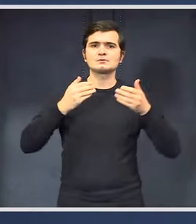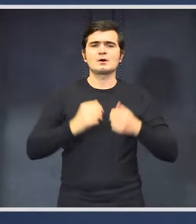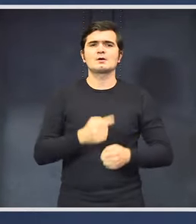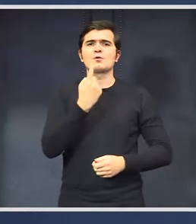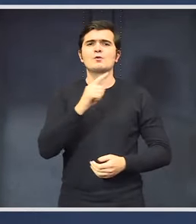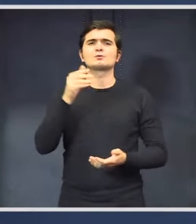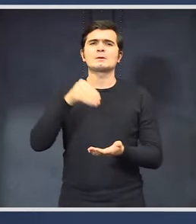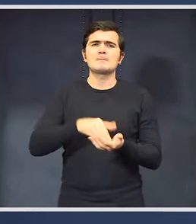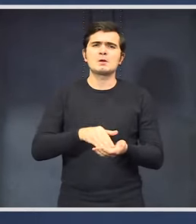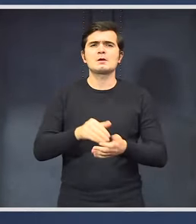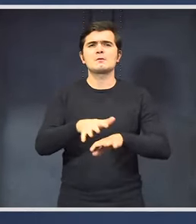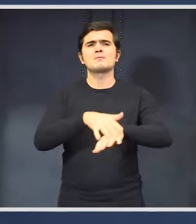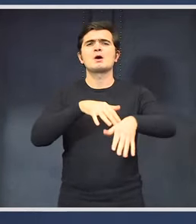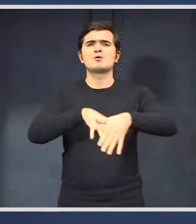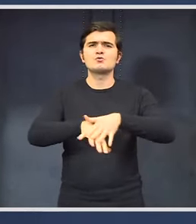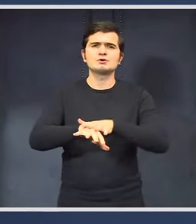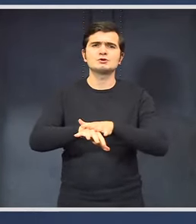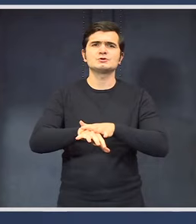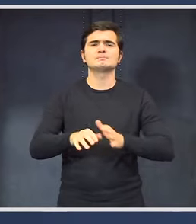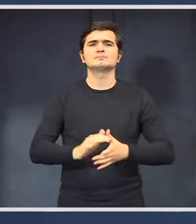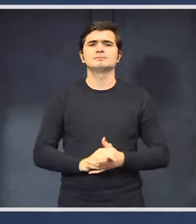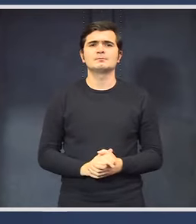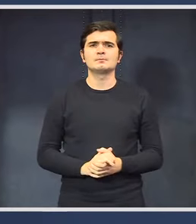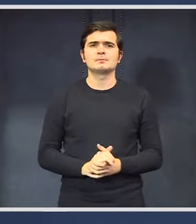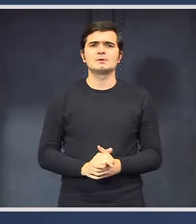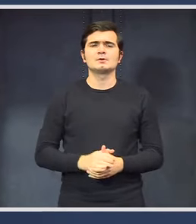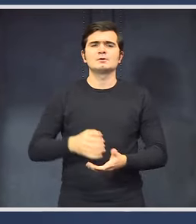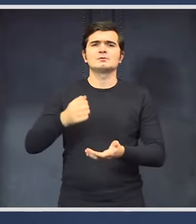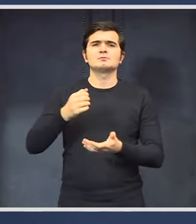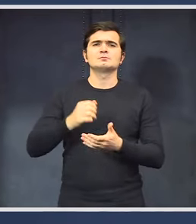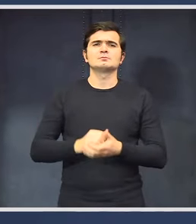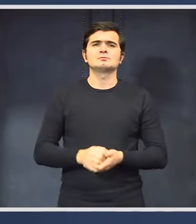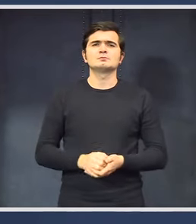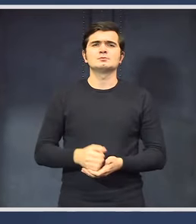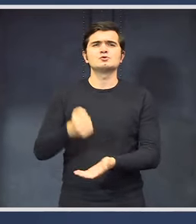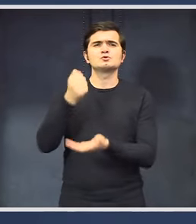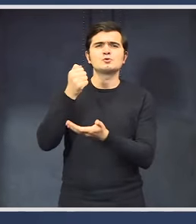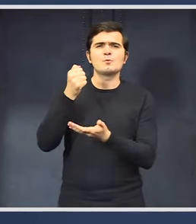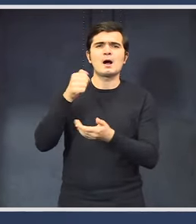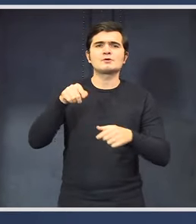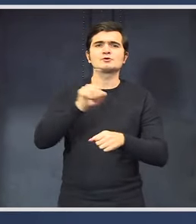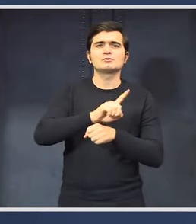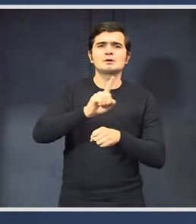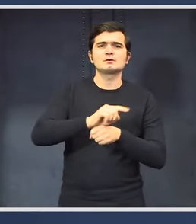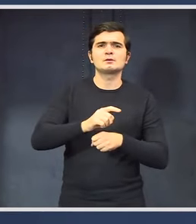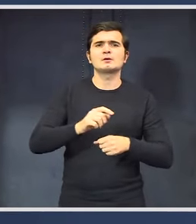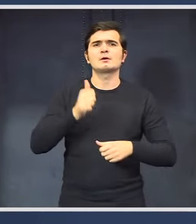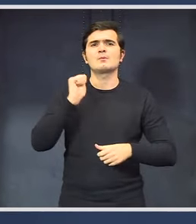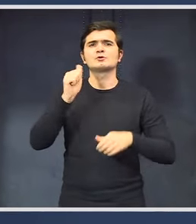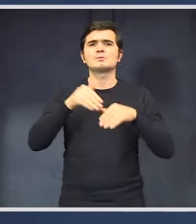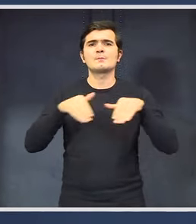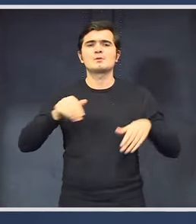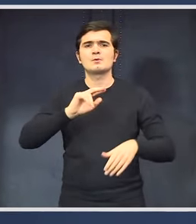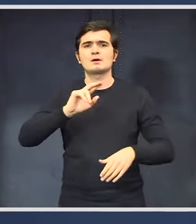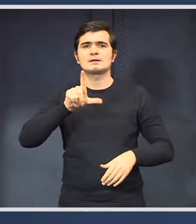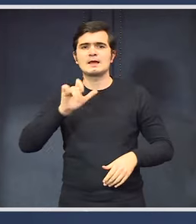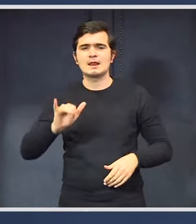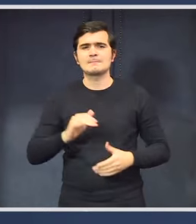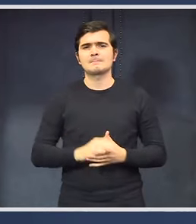mănuși nesterile. Suma materialului ce urmează a fi donate este de aproximativ 11 milioane de lei. Acesta este prima